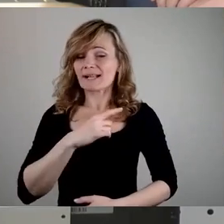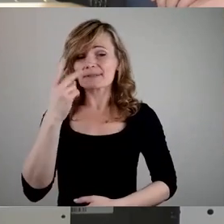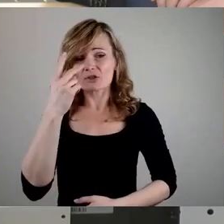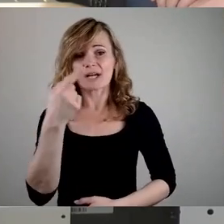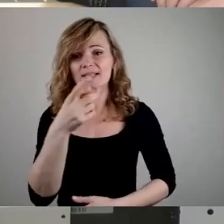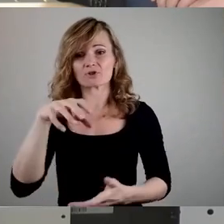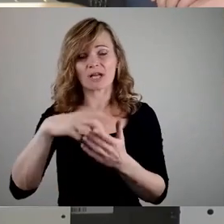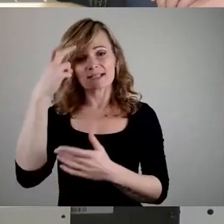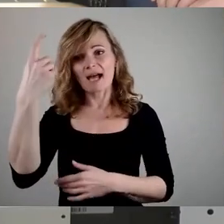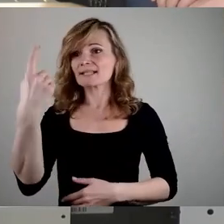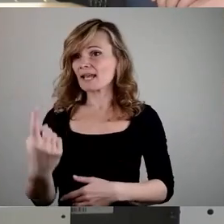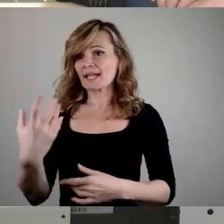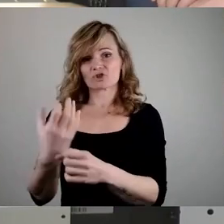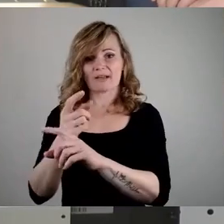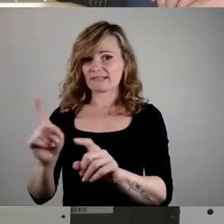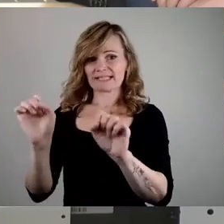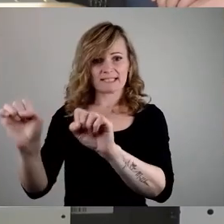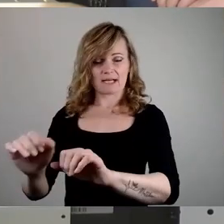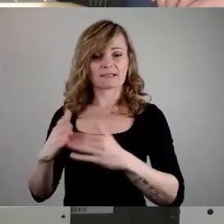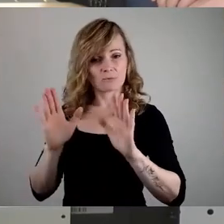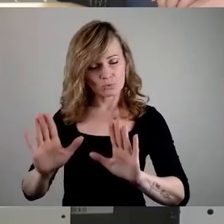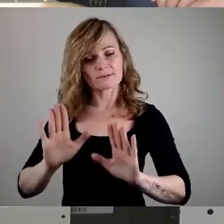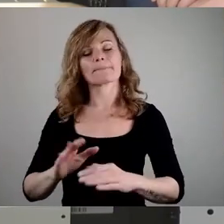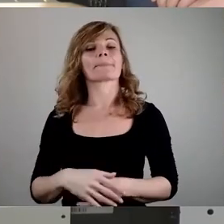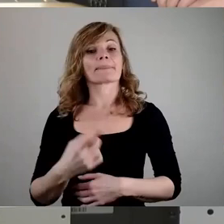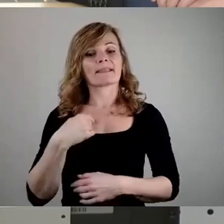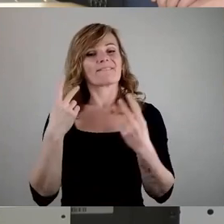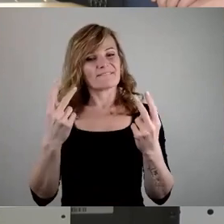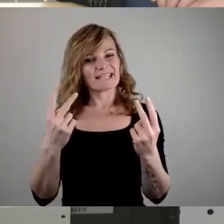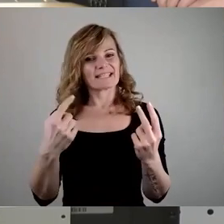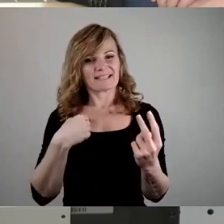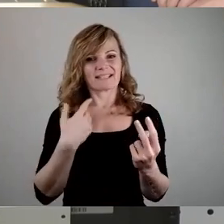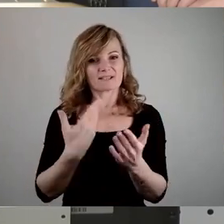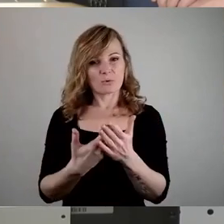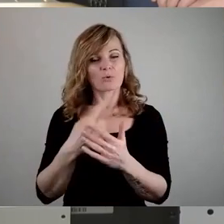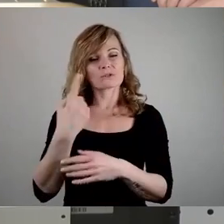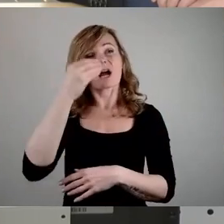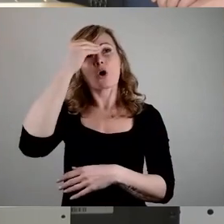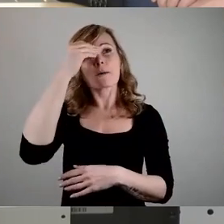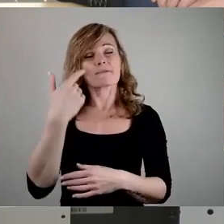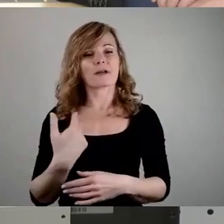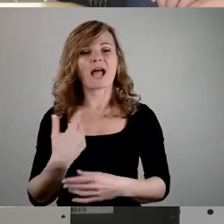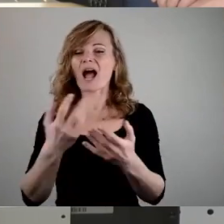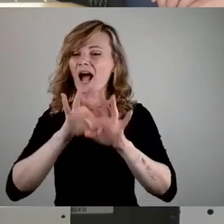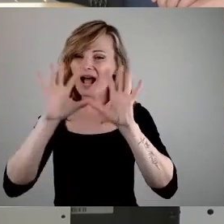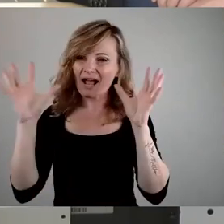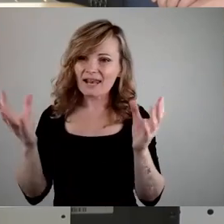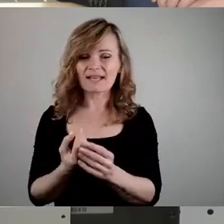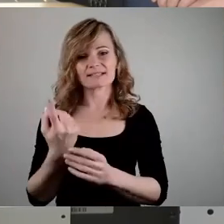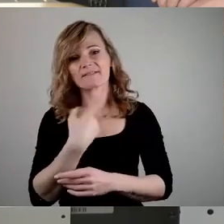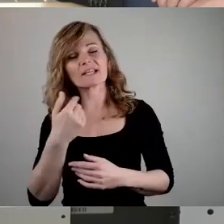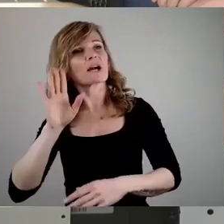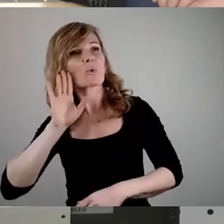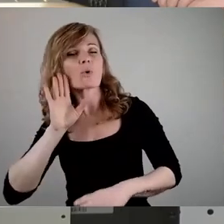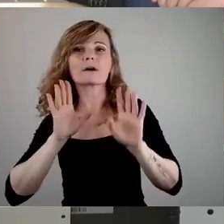nicht schaffen kann, aber es ist ja vielleicht wichtig, dass wir das mal auch in unserem Kopf haben. Denn all das, was wir hier zum Teil gehört haben,